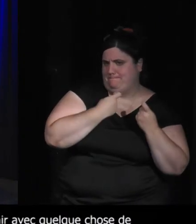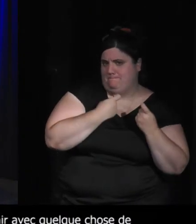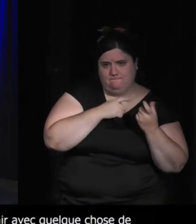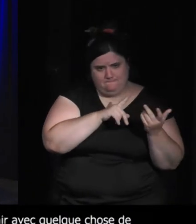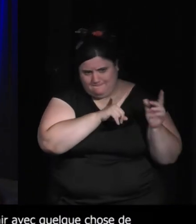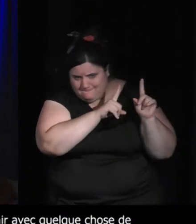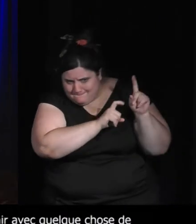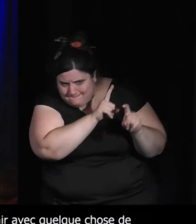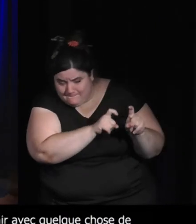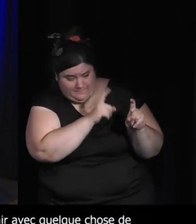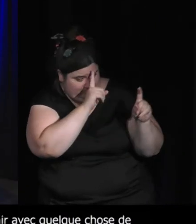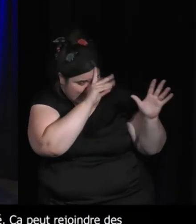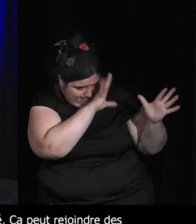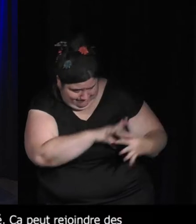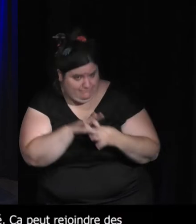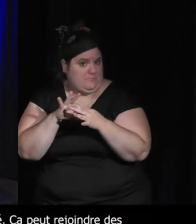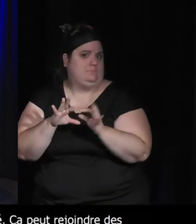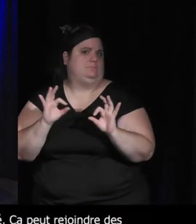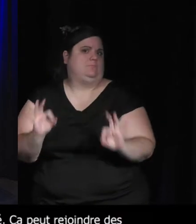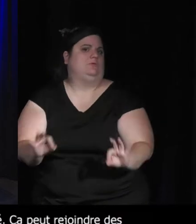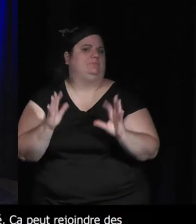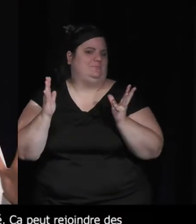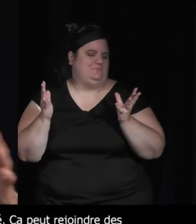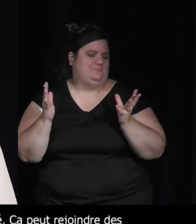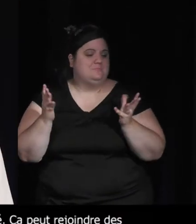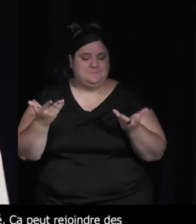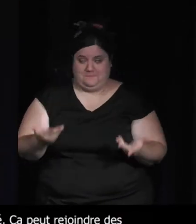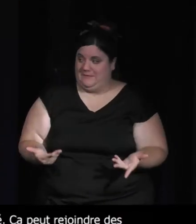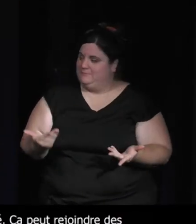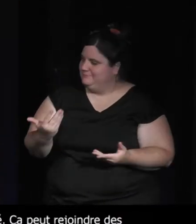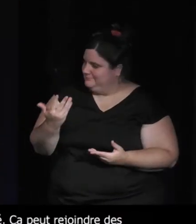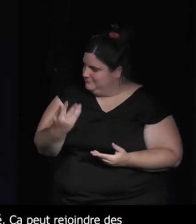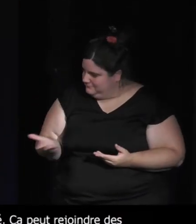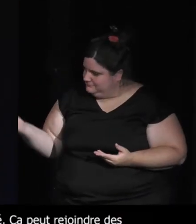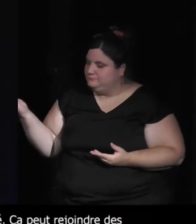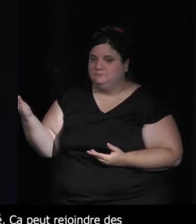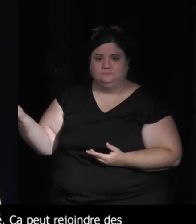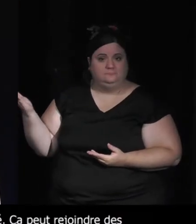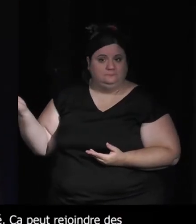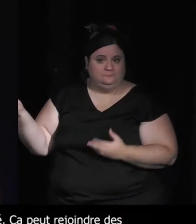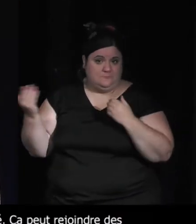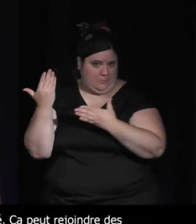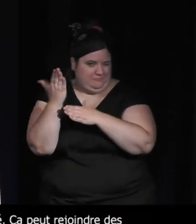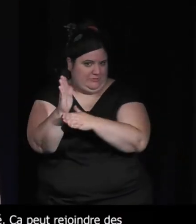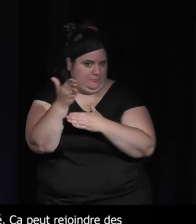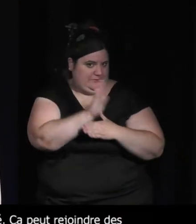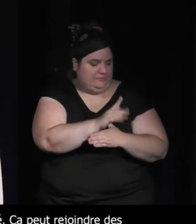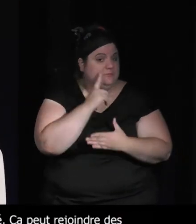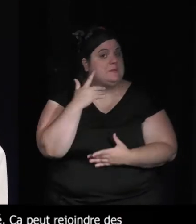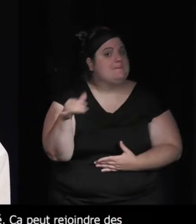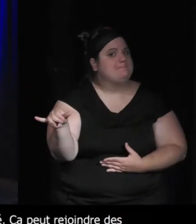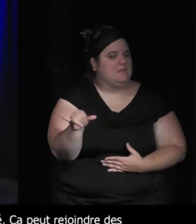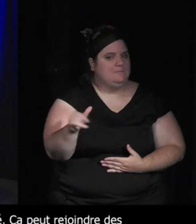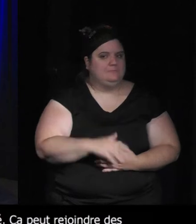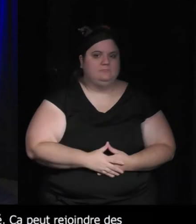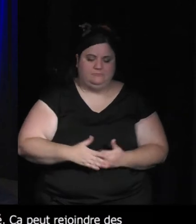lors de cette journée de table ronde. Alors pour en parler je vais faire d'abord les présentations, donc j le plaisir de